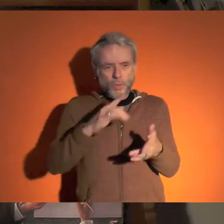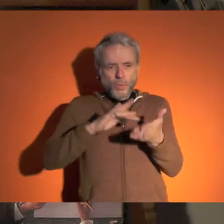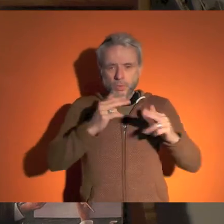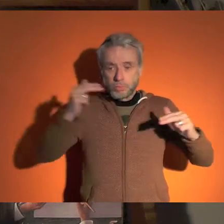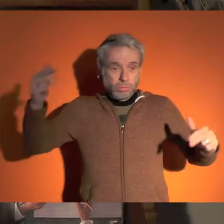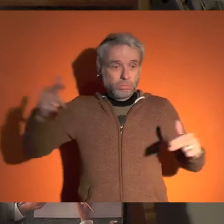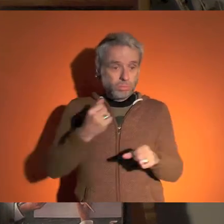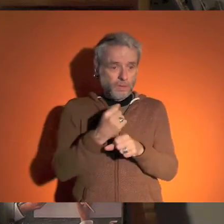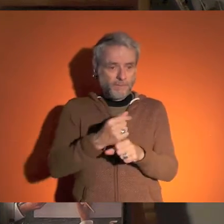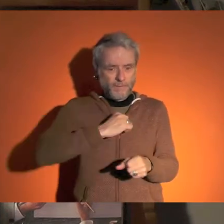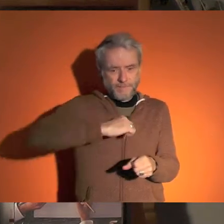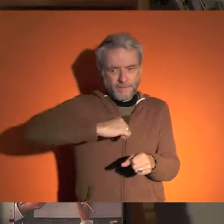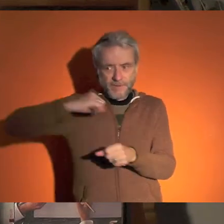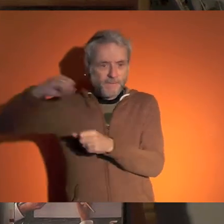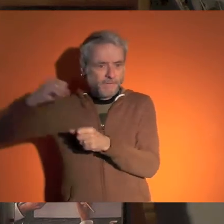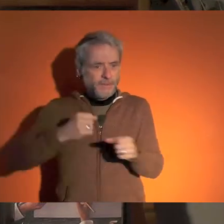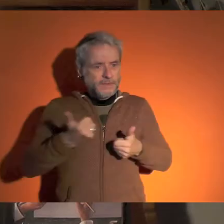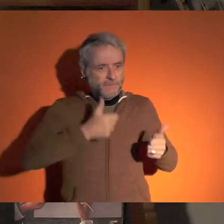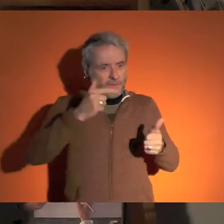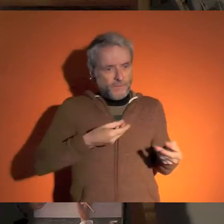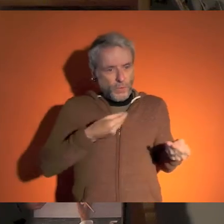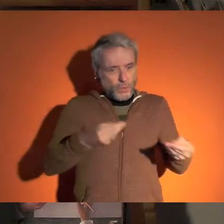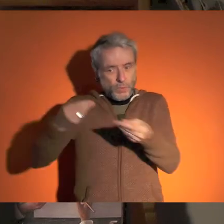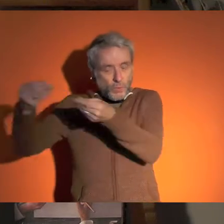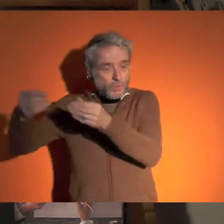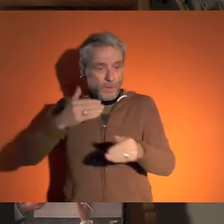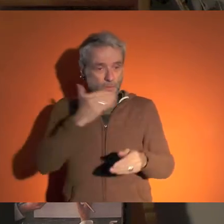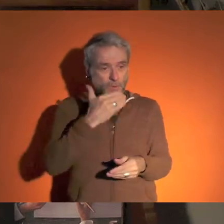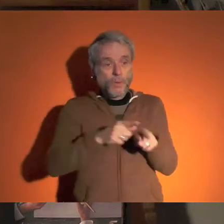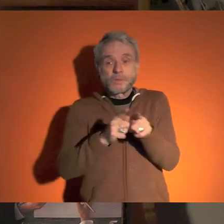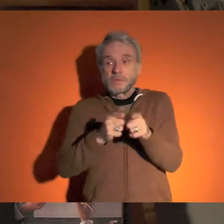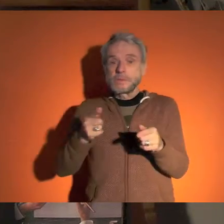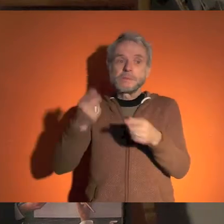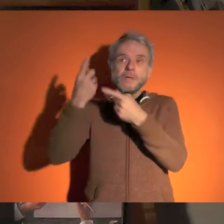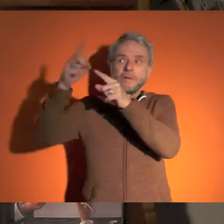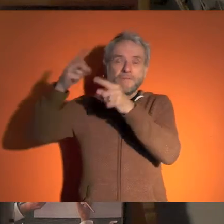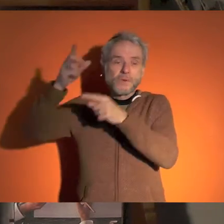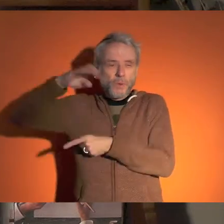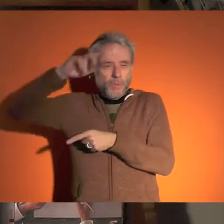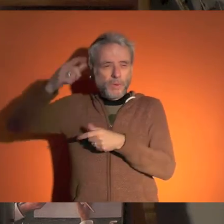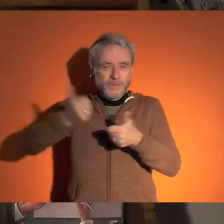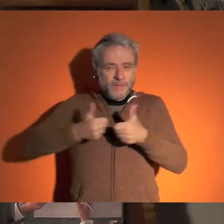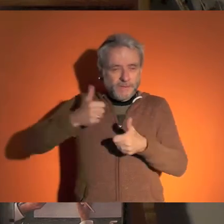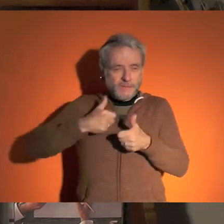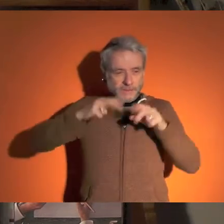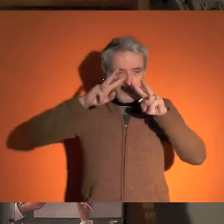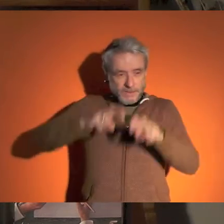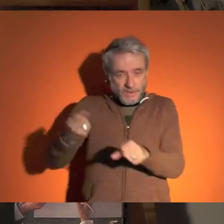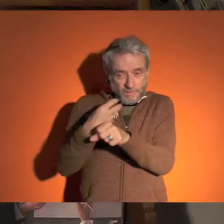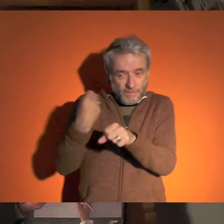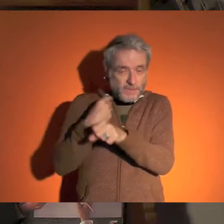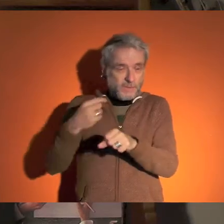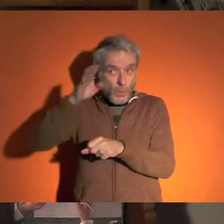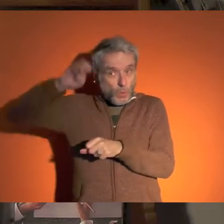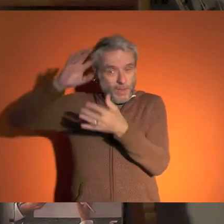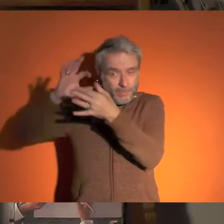à l'état de droit et de travailler à tous les niveaux, à l'efficience de nos services et de poser la question d'une défense